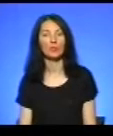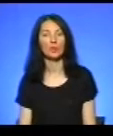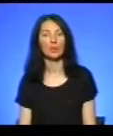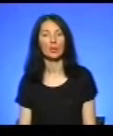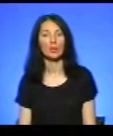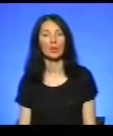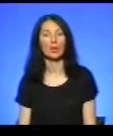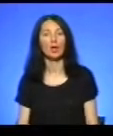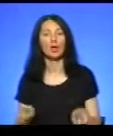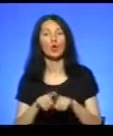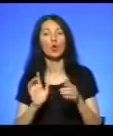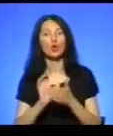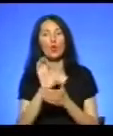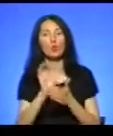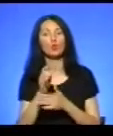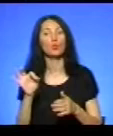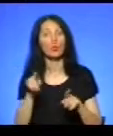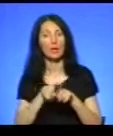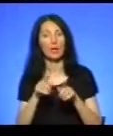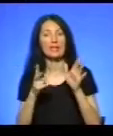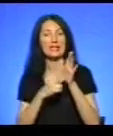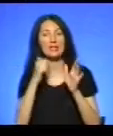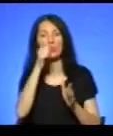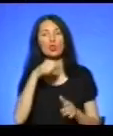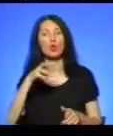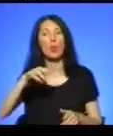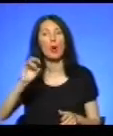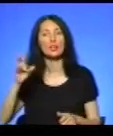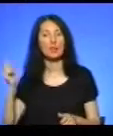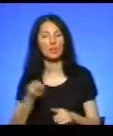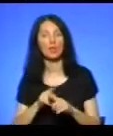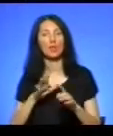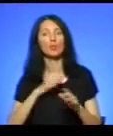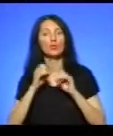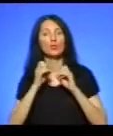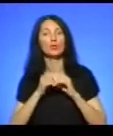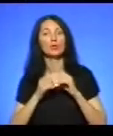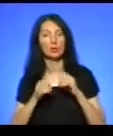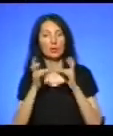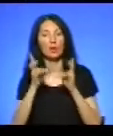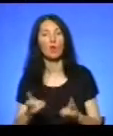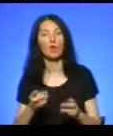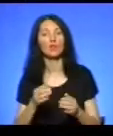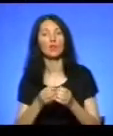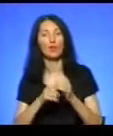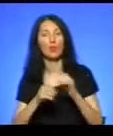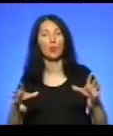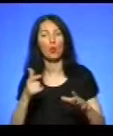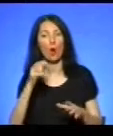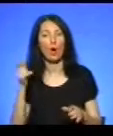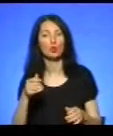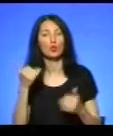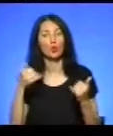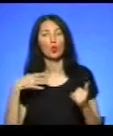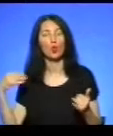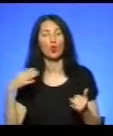І також у випуску про таке. Семилітньому Максиму, який був травмований від вибуху газу в Тернополі, сьогодні у Львові зробили пересадку